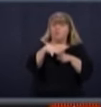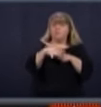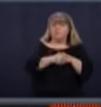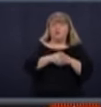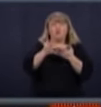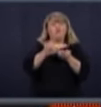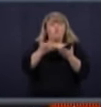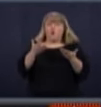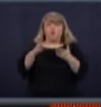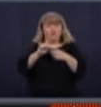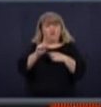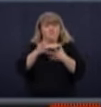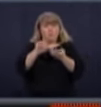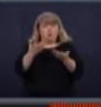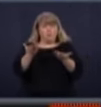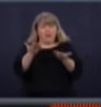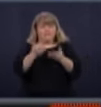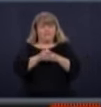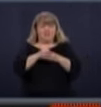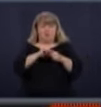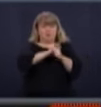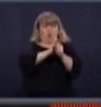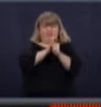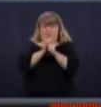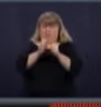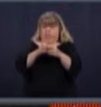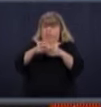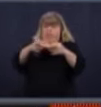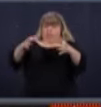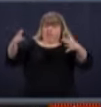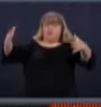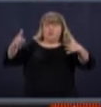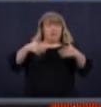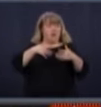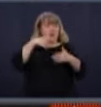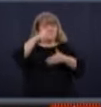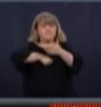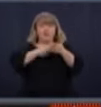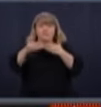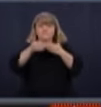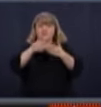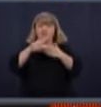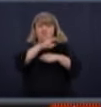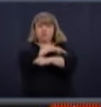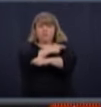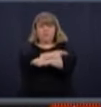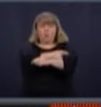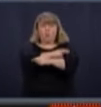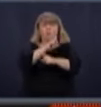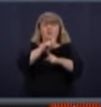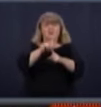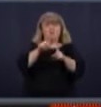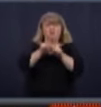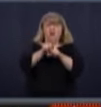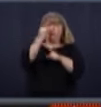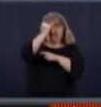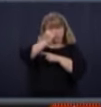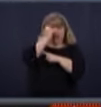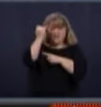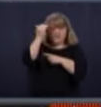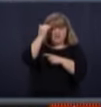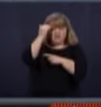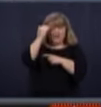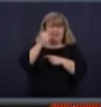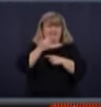arriver à ce qu y tellement de cas qu n plus de place dans les hôpitaux, puis surtout pas le drame que VTVK en Italie de dire, bien, on va choisir telle personne